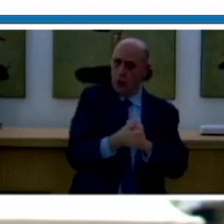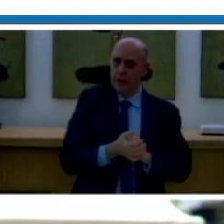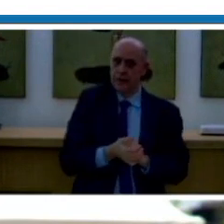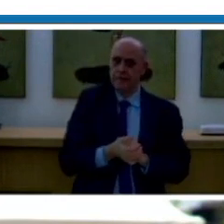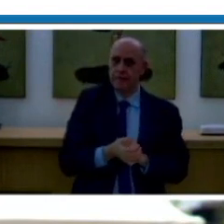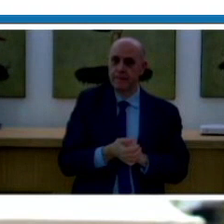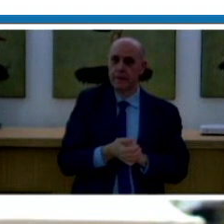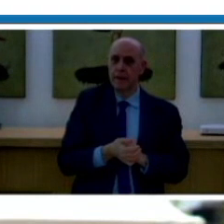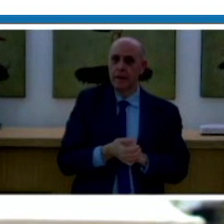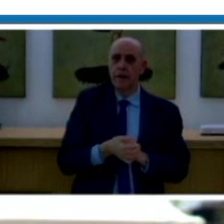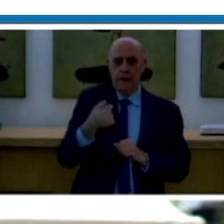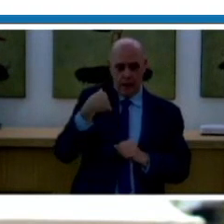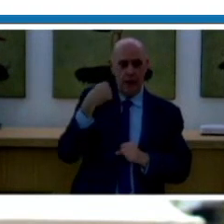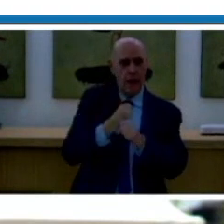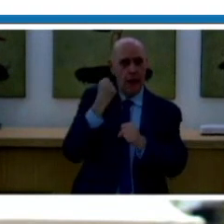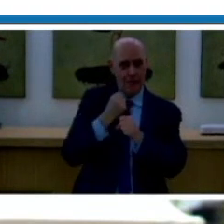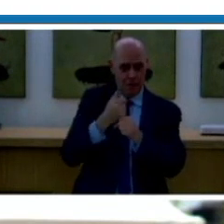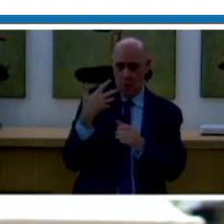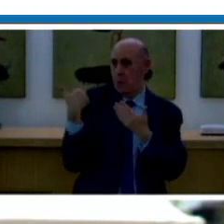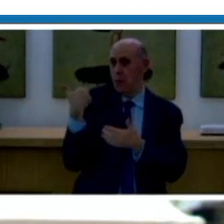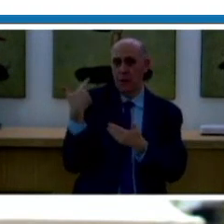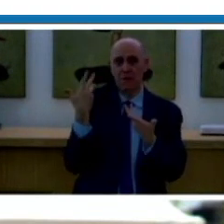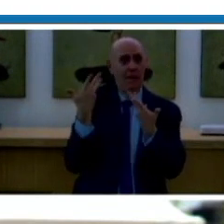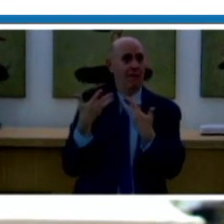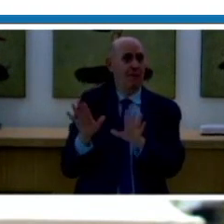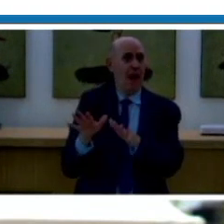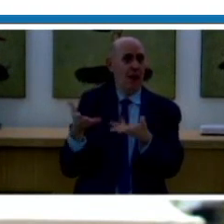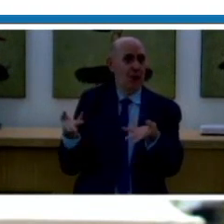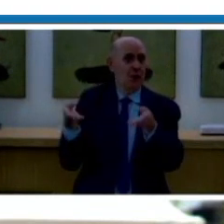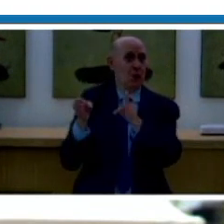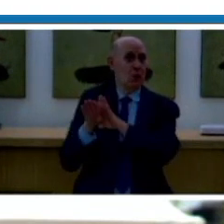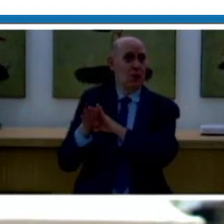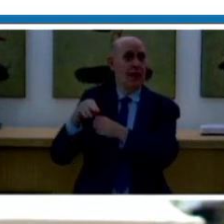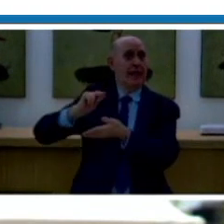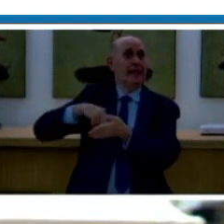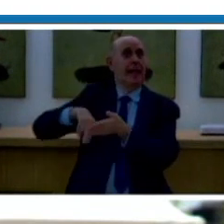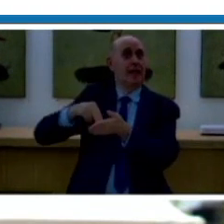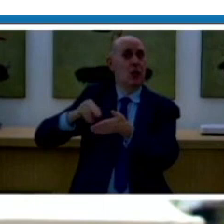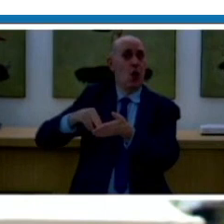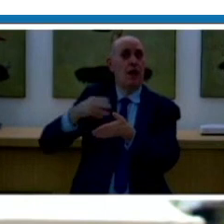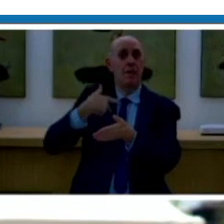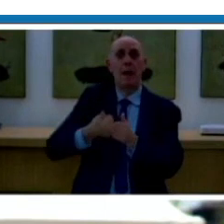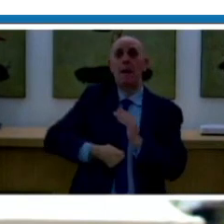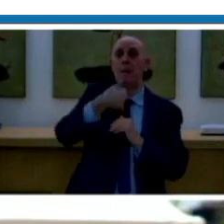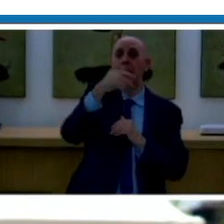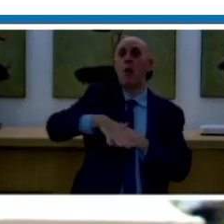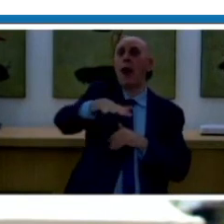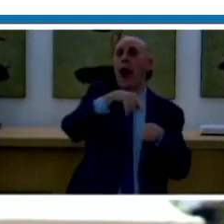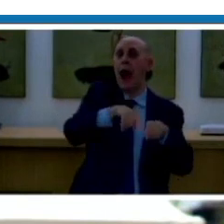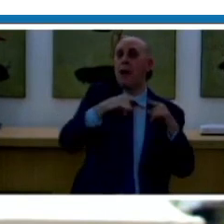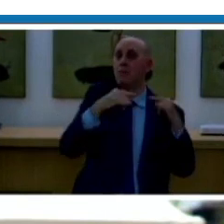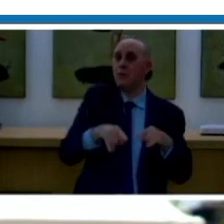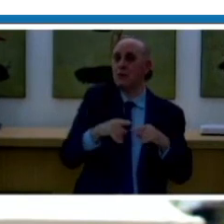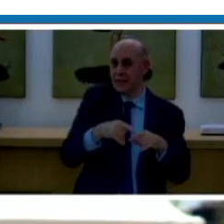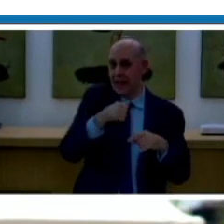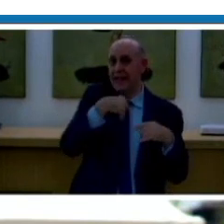vado random senza andare a seguire le, diciamo, le diapositive, le iscrizioni per il primo campus invernale paralimpico, cioè